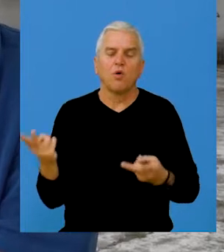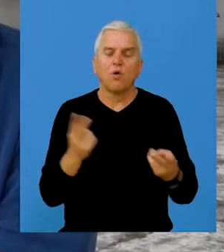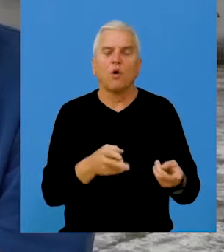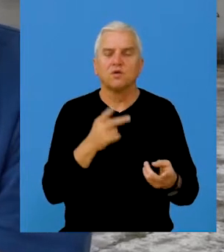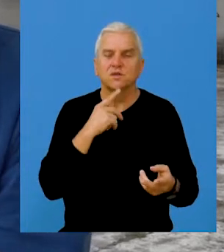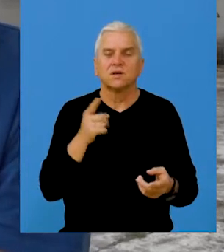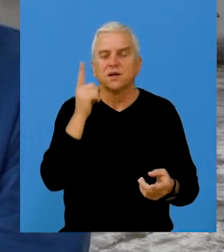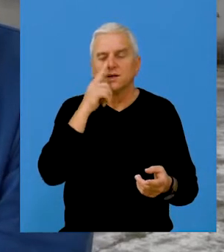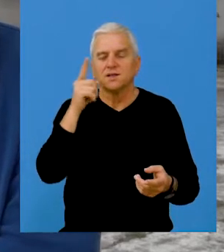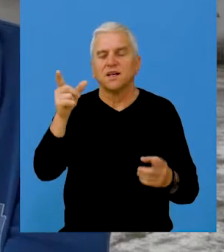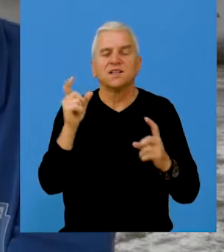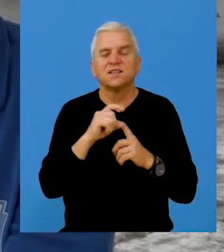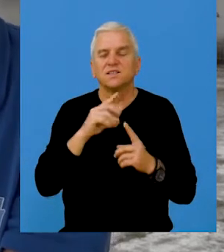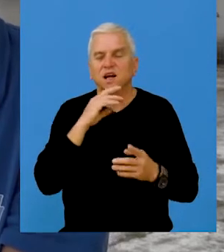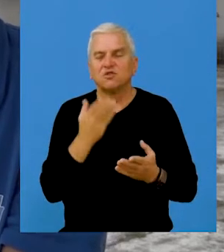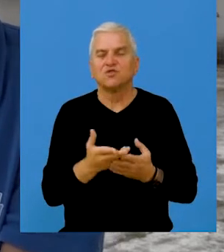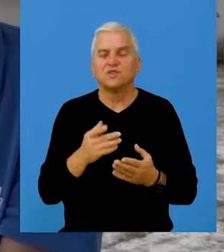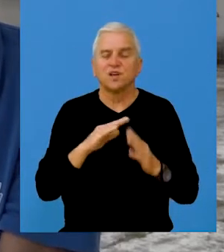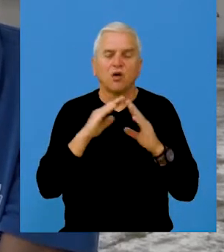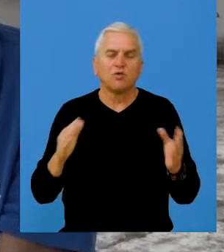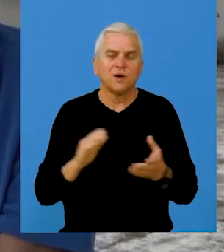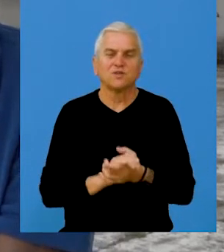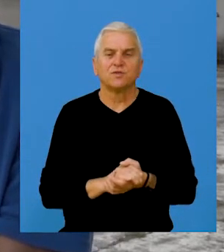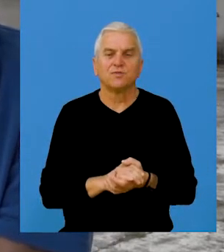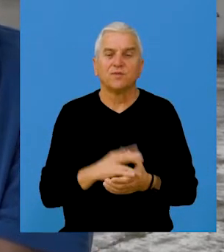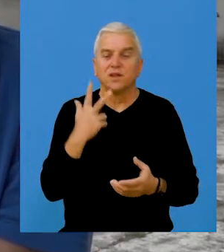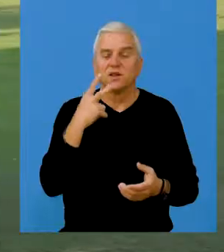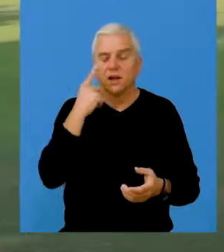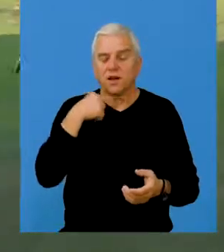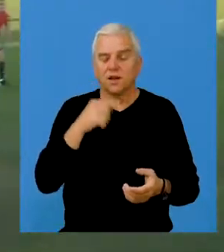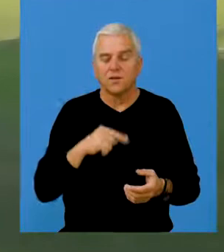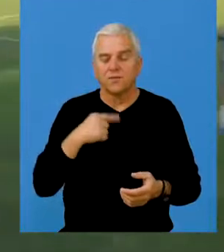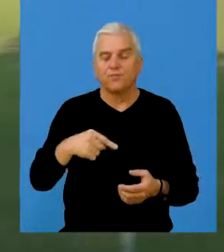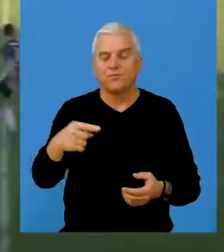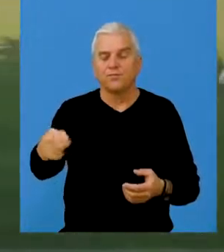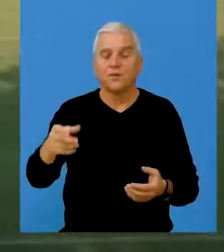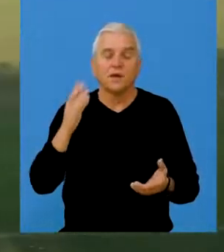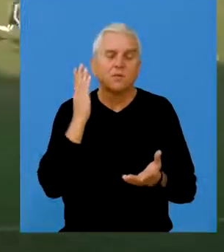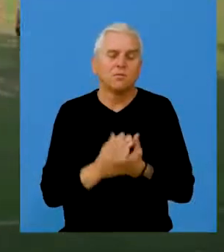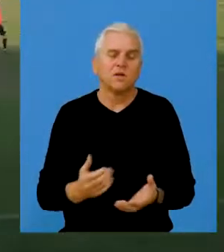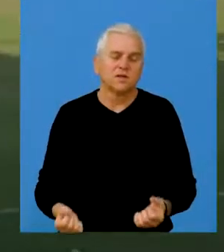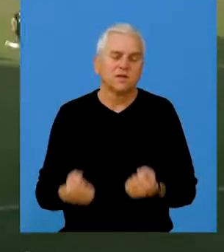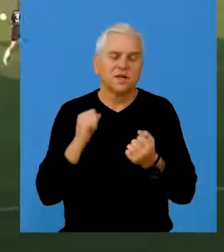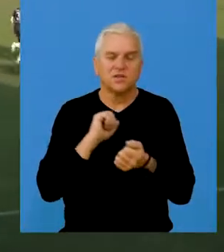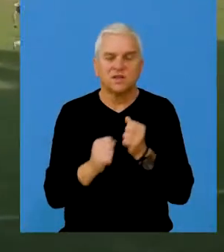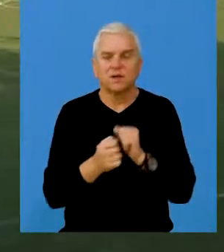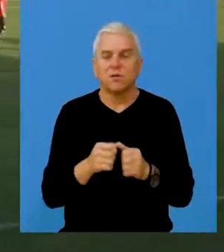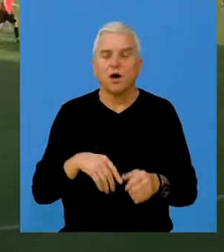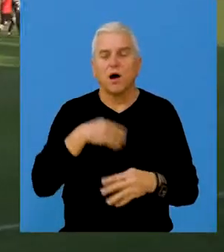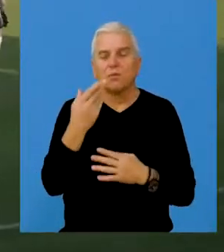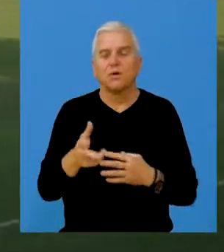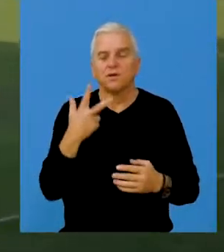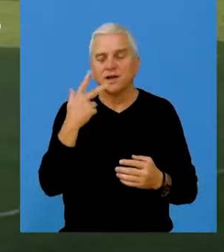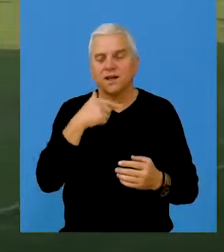u goste i onda imamo dva derbija, Sentu i Stanišić kao domaćine. Tako da tri nedelje sada borbe, bitke i tek